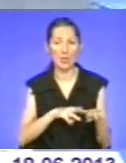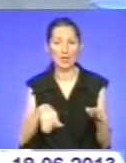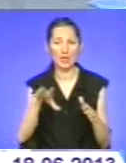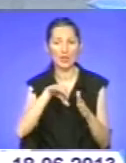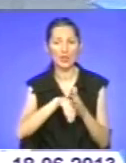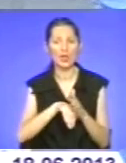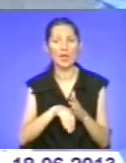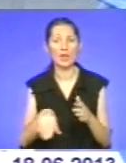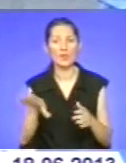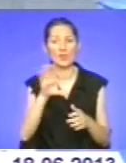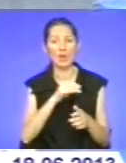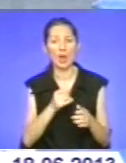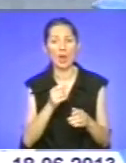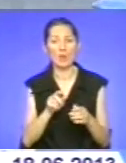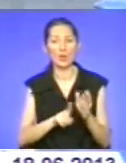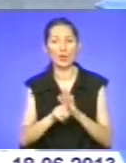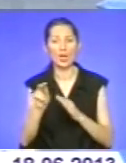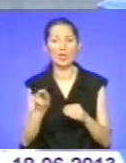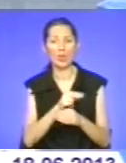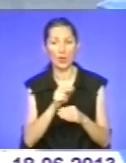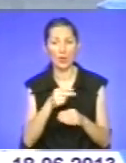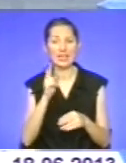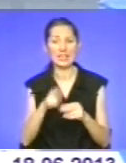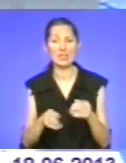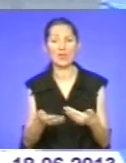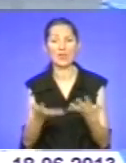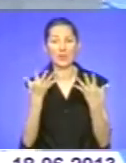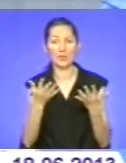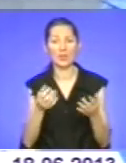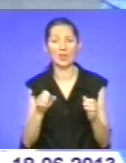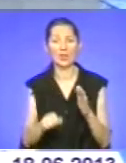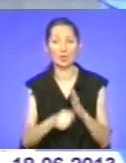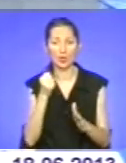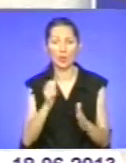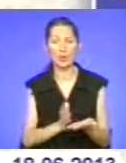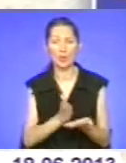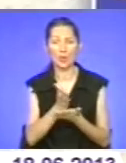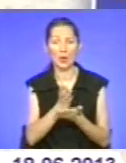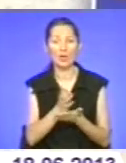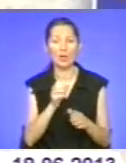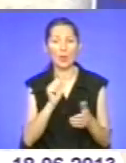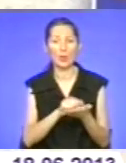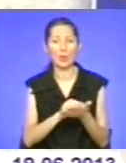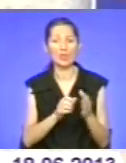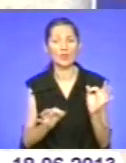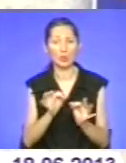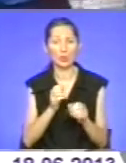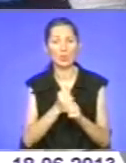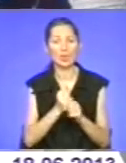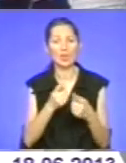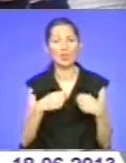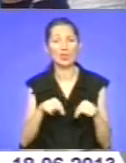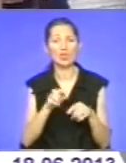Починаючи від профілактики, закінчуючи розкриттям злочин, відправлення матеріалів до суду. Працівників дільничної міліції